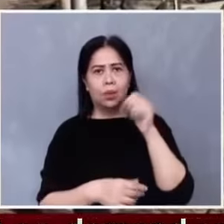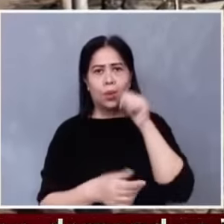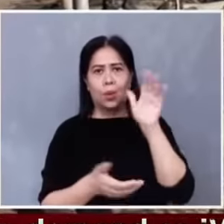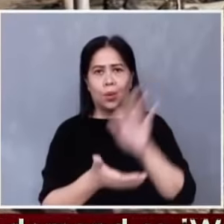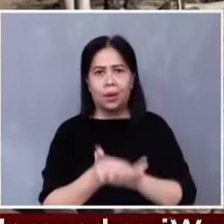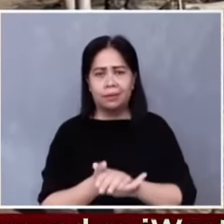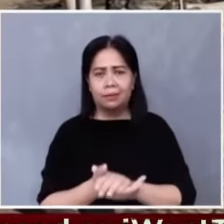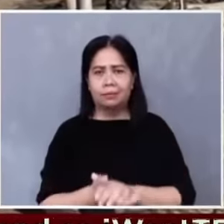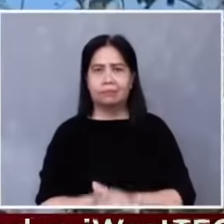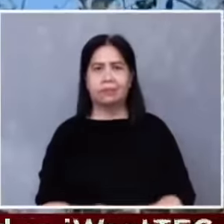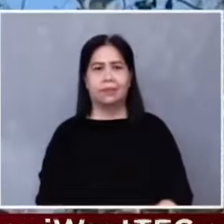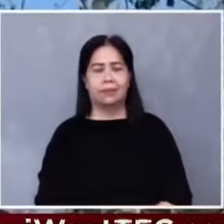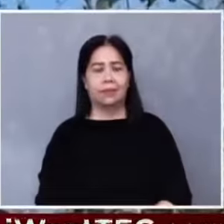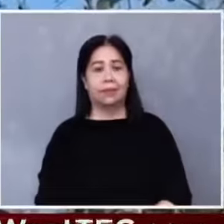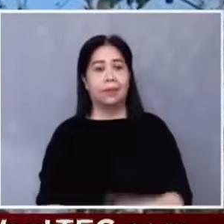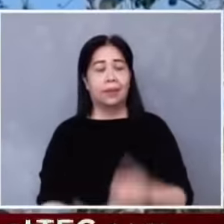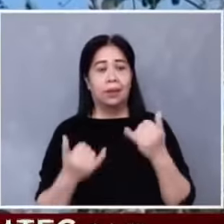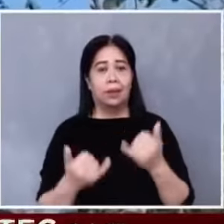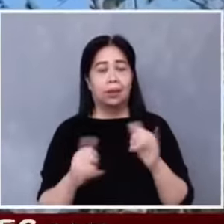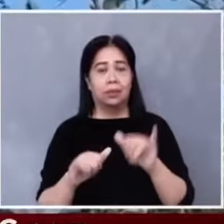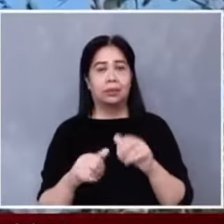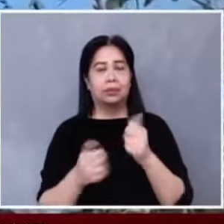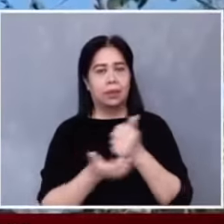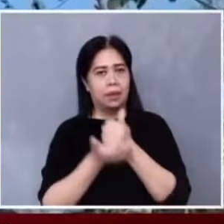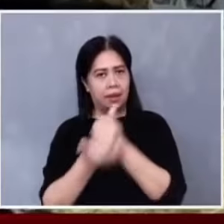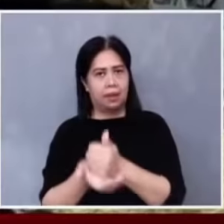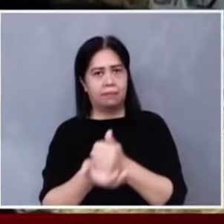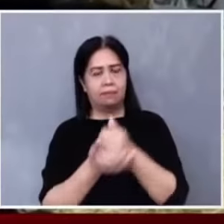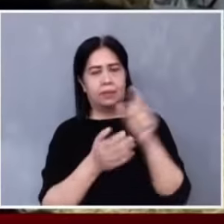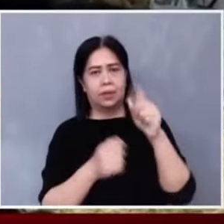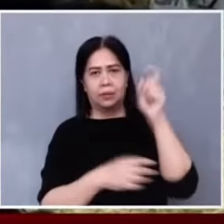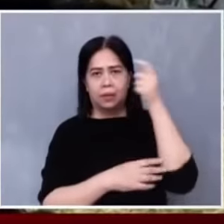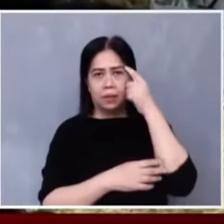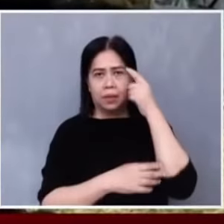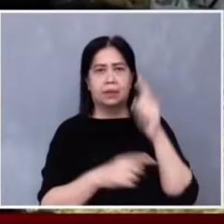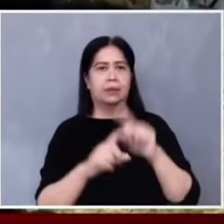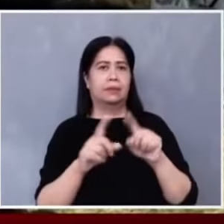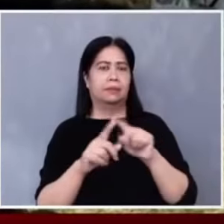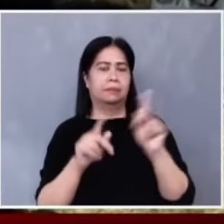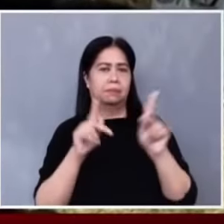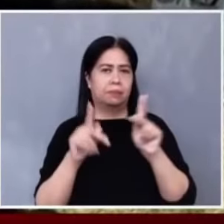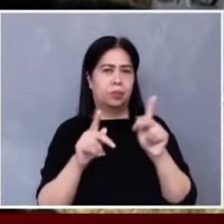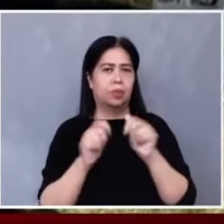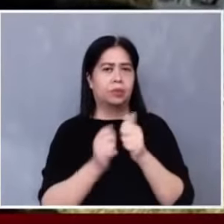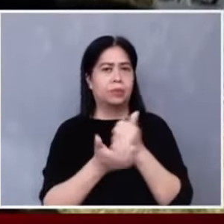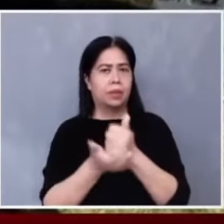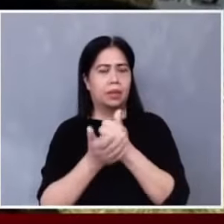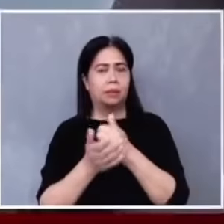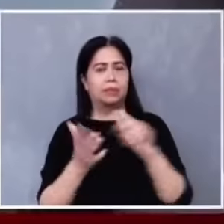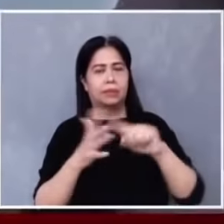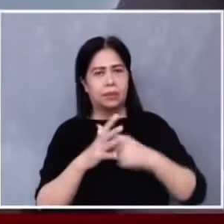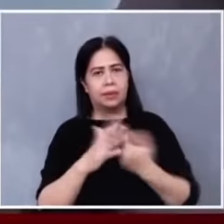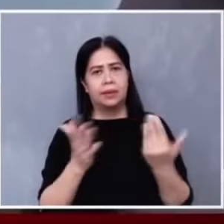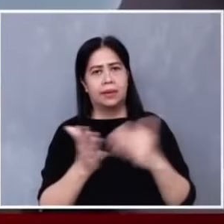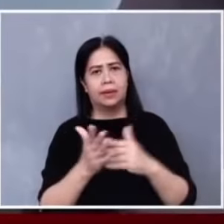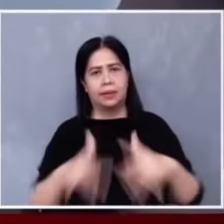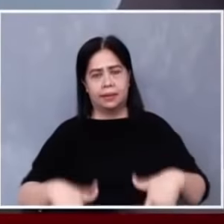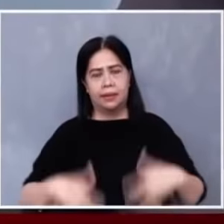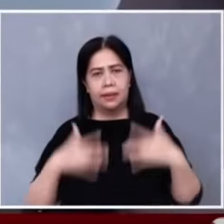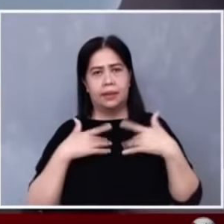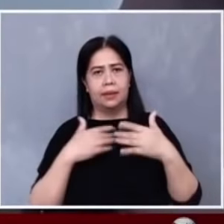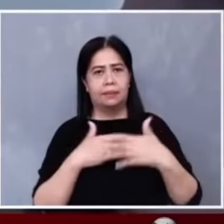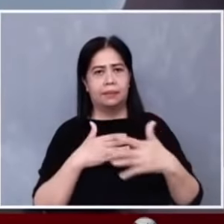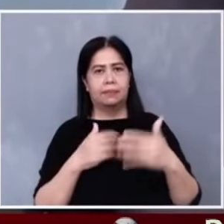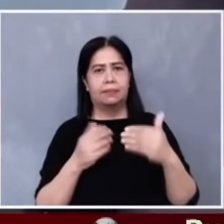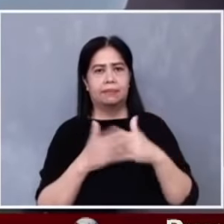Aasa na lang sila ngayon sa tulong ng pamahalaan at ibang mga mamamayan para sa pagsimula ng buhay nila muli sa parating na